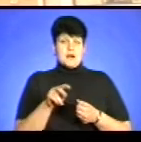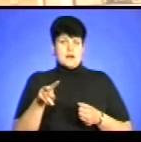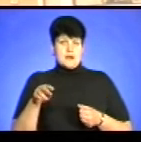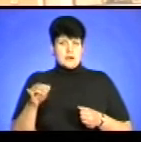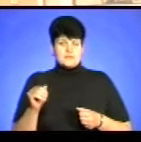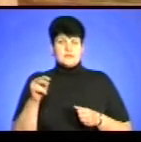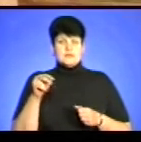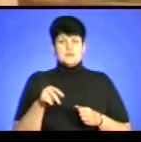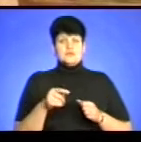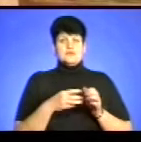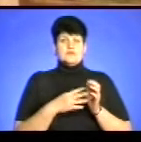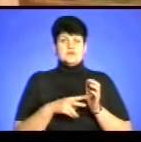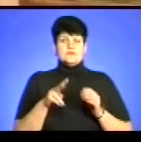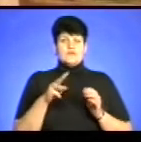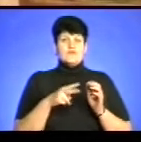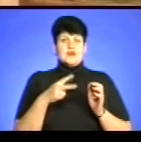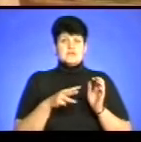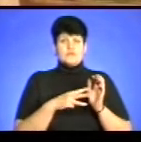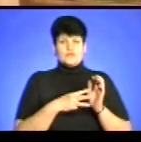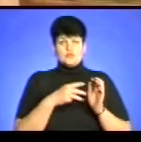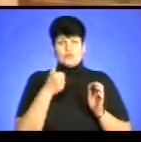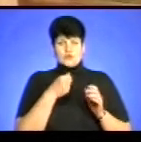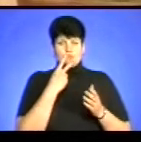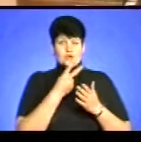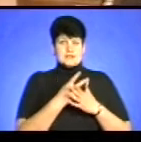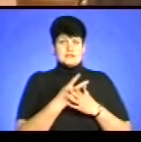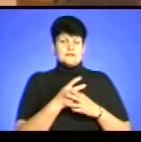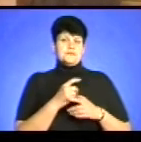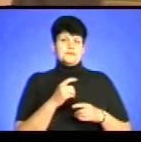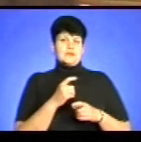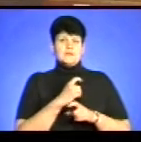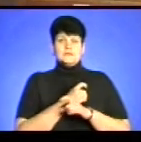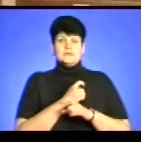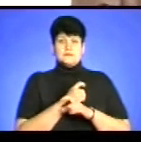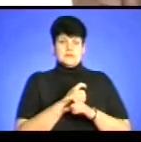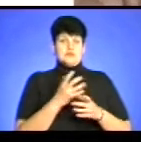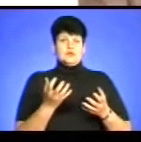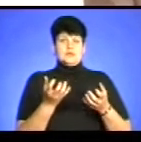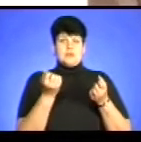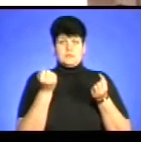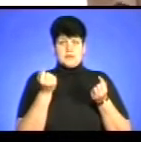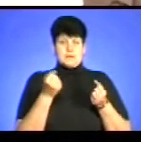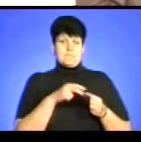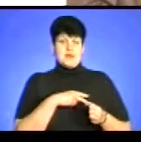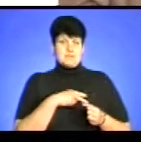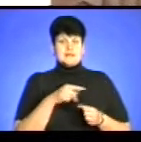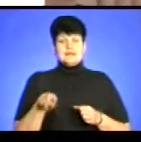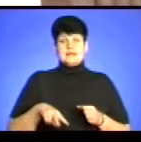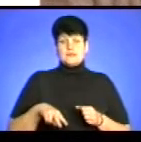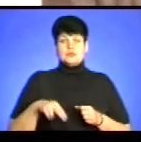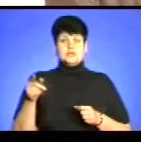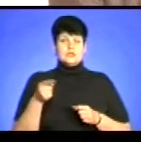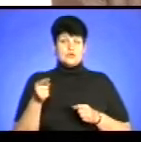році навіть була показана на бієнале у Венеції, де отримала заохочувальну премію. Директор Тернопільського художнього